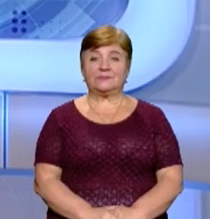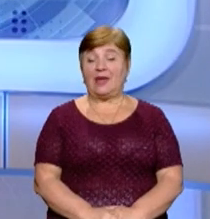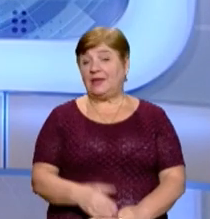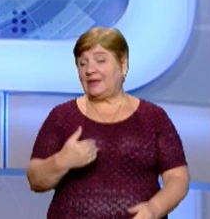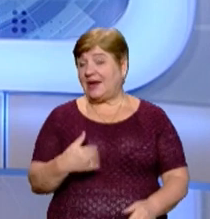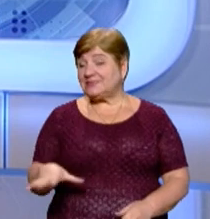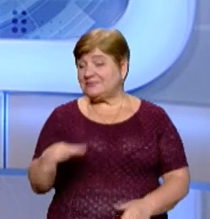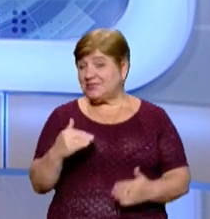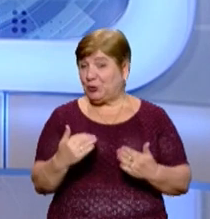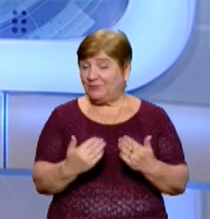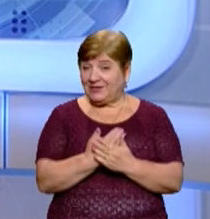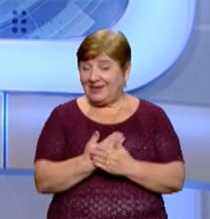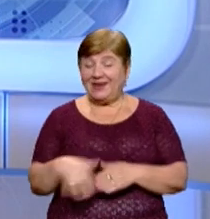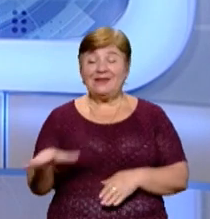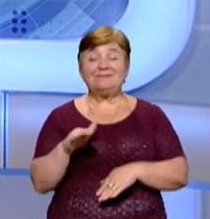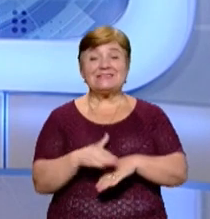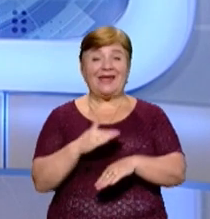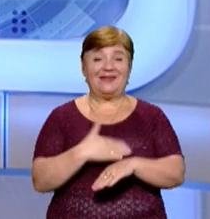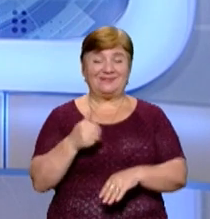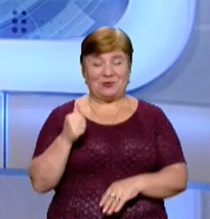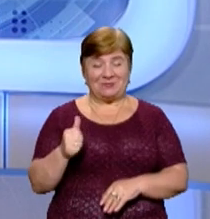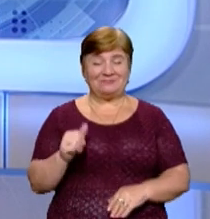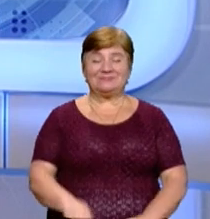Наразі це всі новини. На все добре.